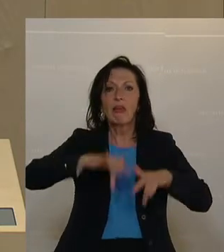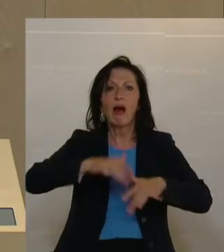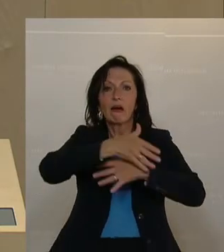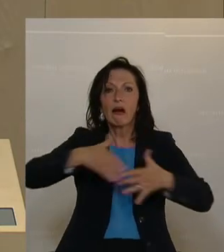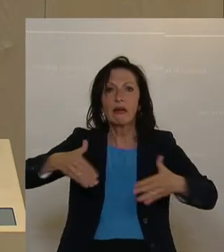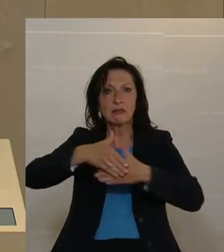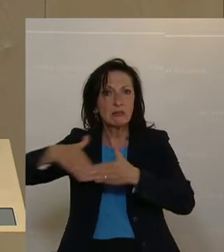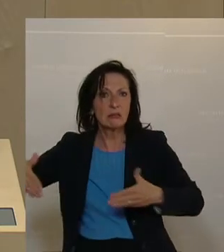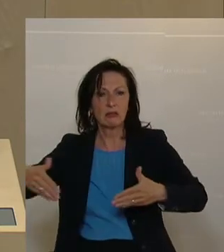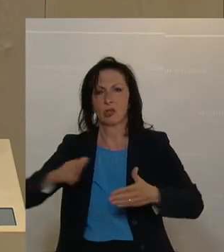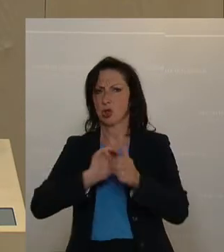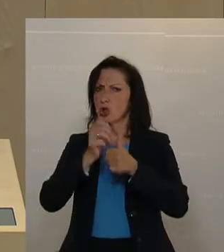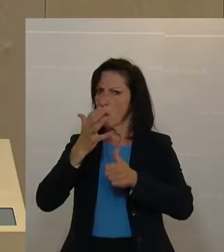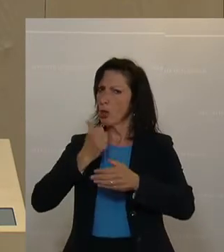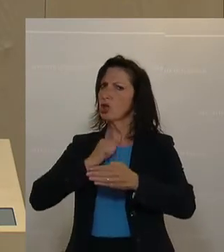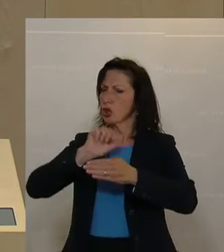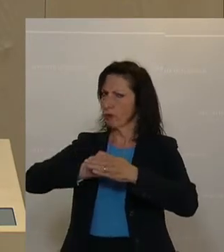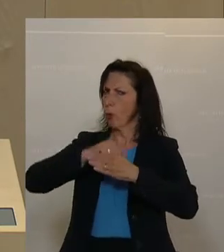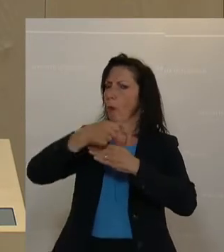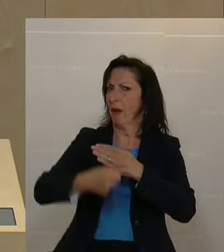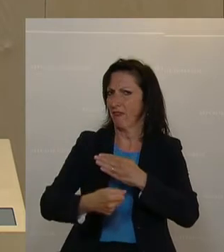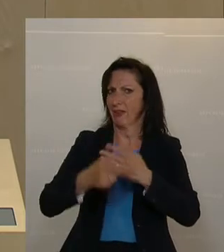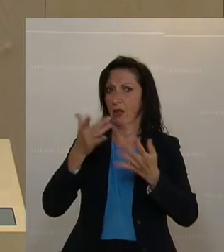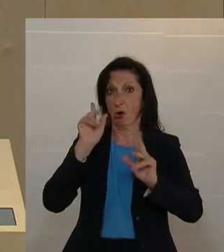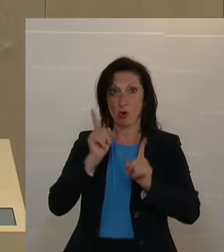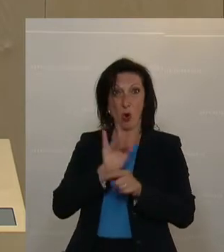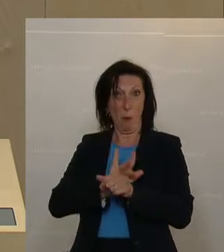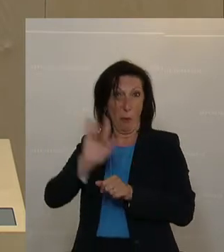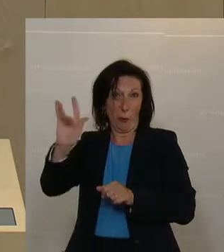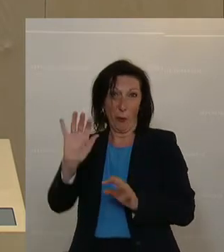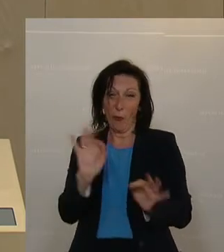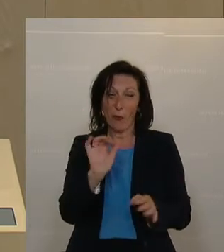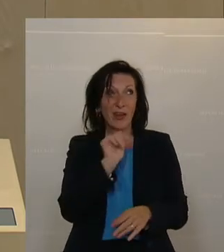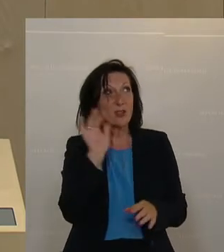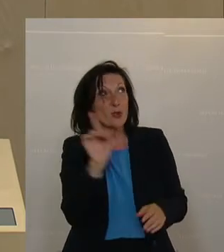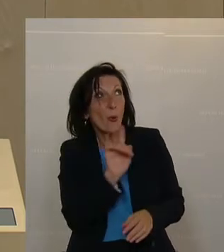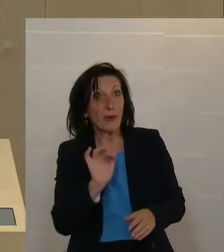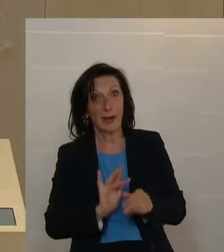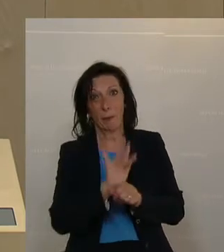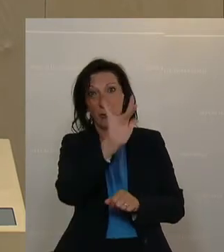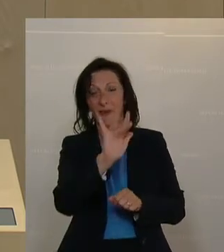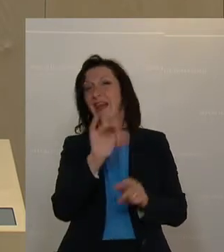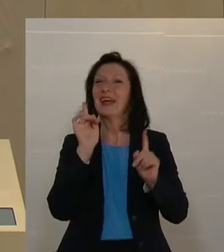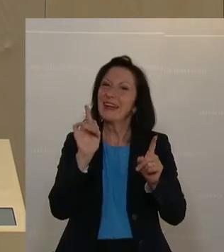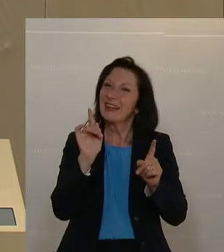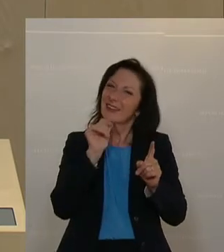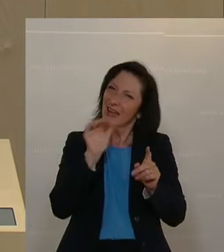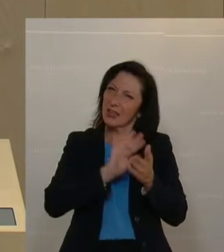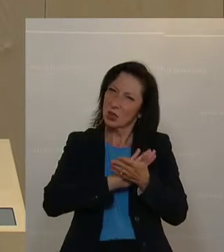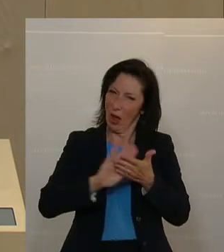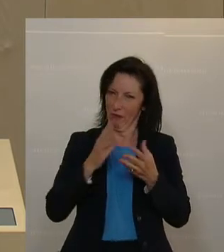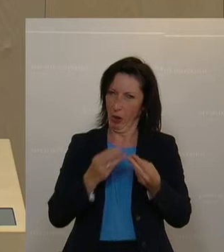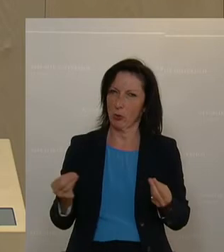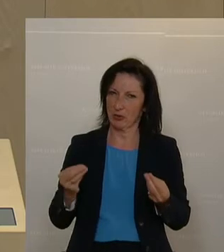Praxis diese Frage Boykott oder Ja oder Nein gar nicht so einfach zu beantworten ist. Wie das Beispiel